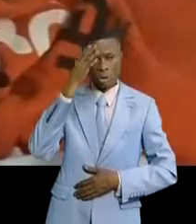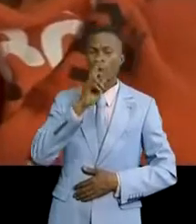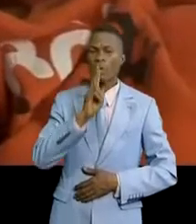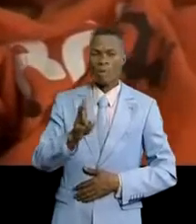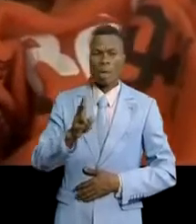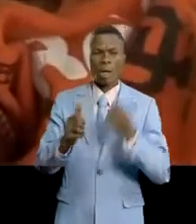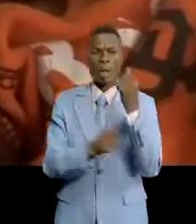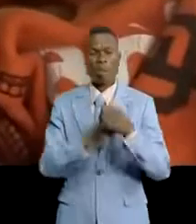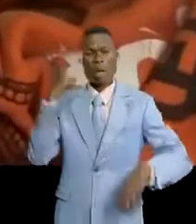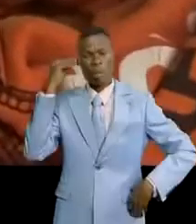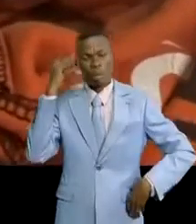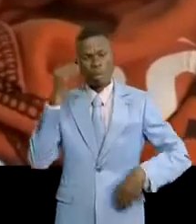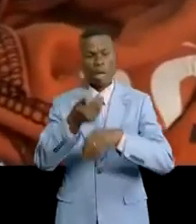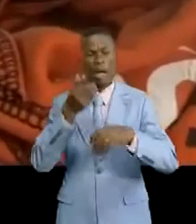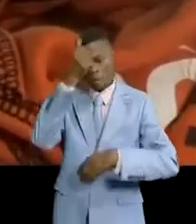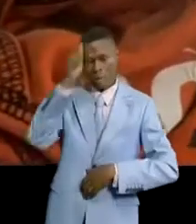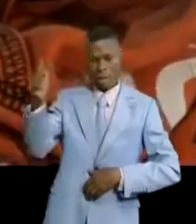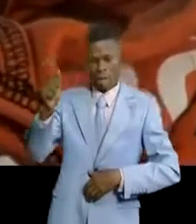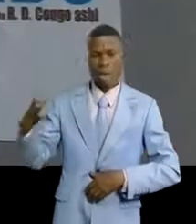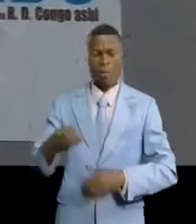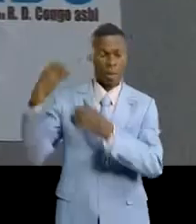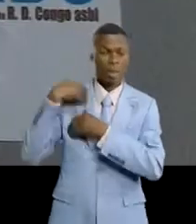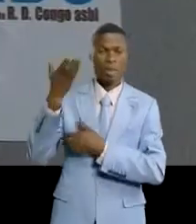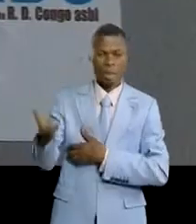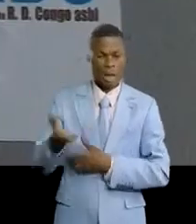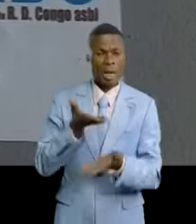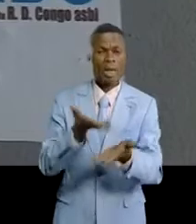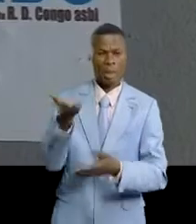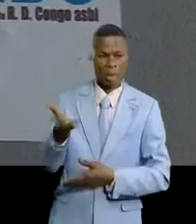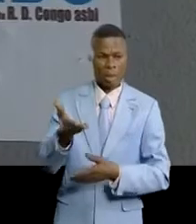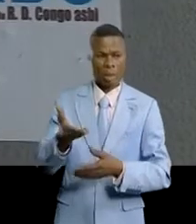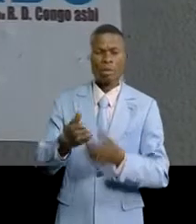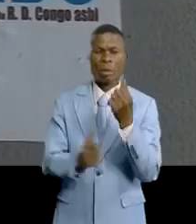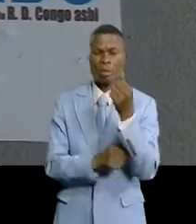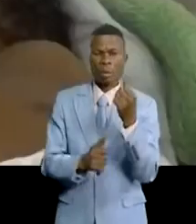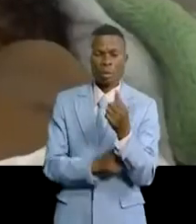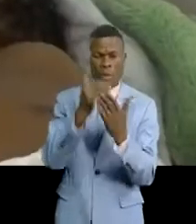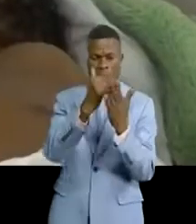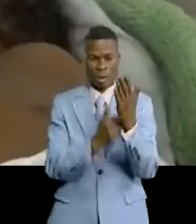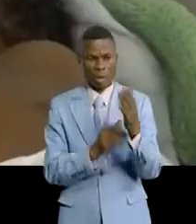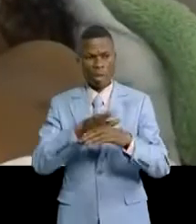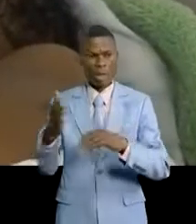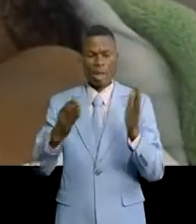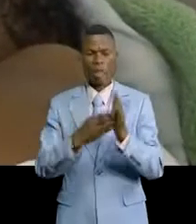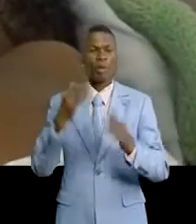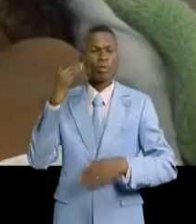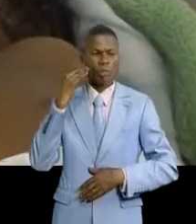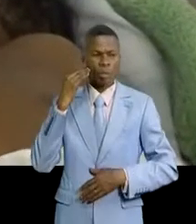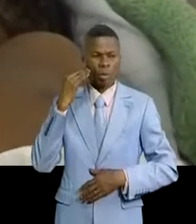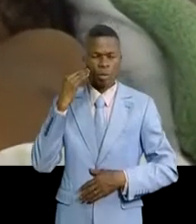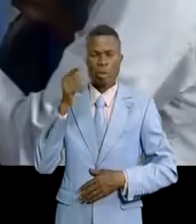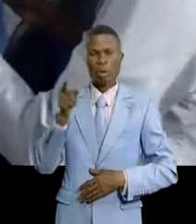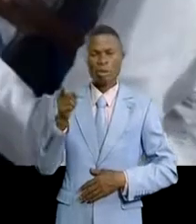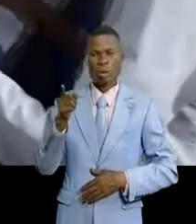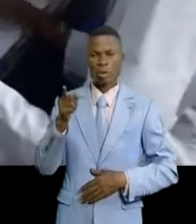patients venus avant la grève sont pris en charge. Par contre, ceux qui se sont fait enregistrer après le 9 juin ne le sont pas,